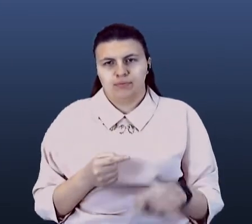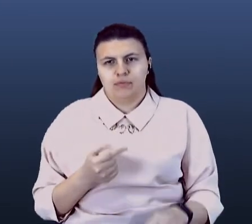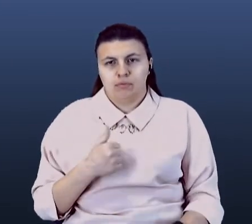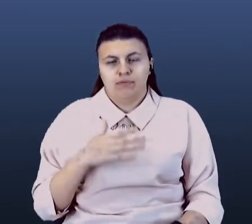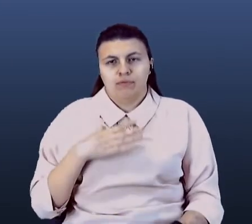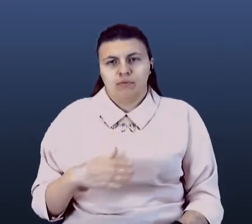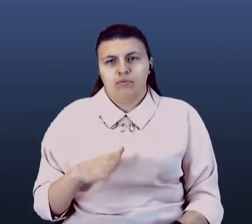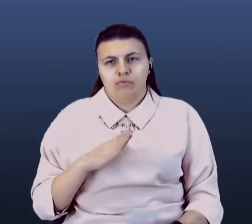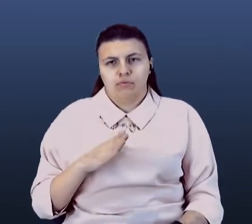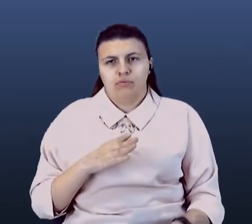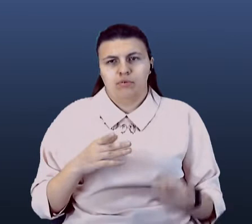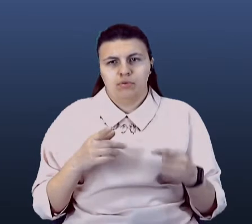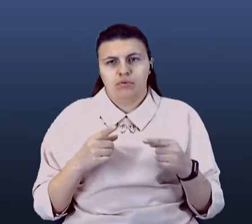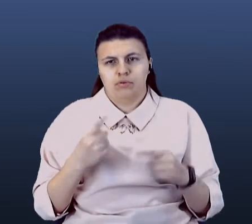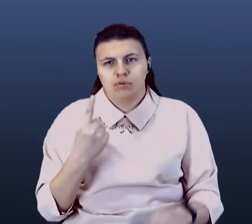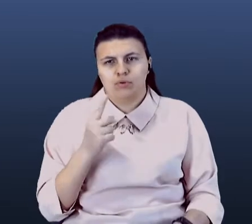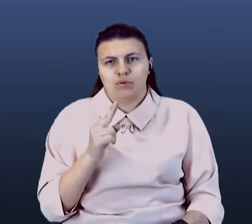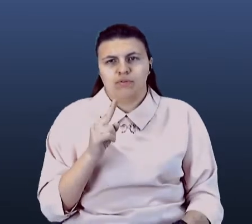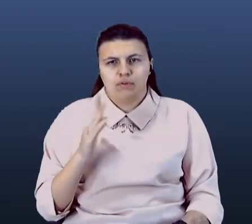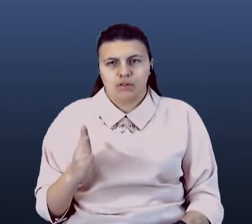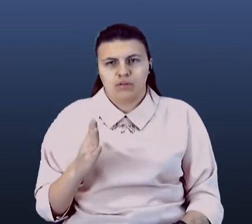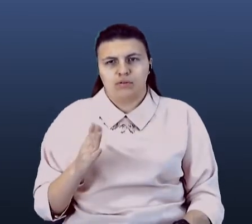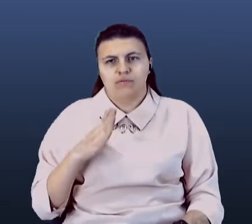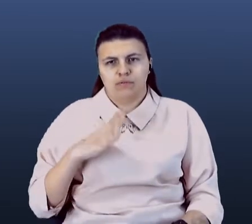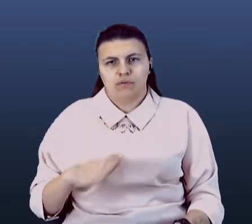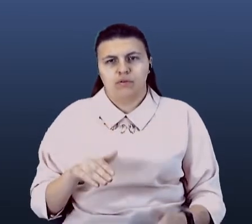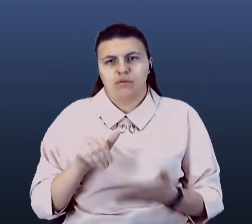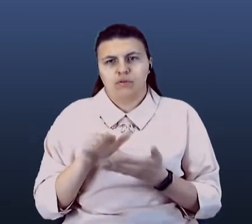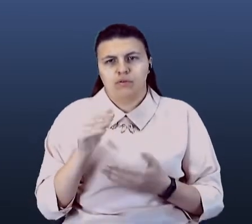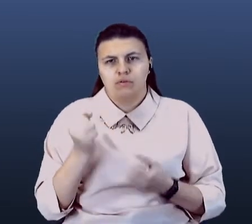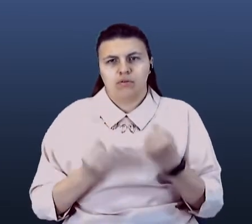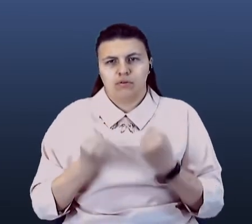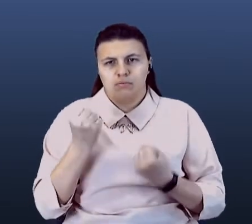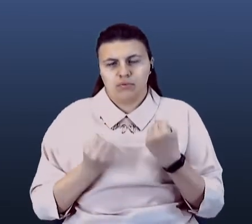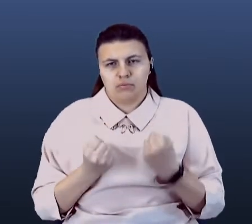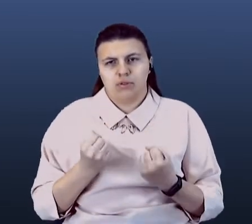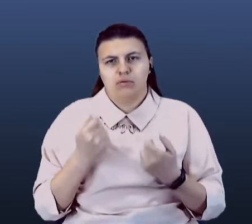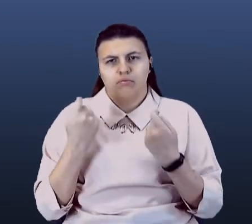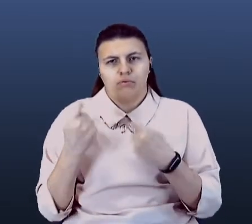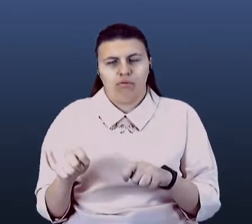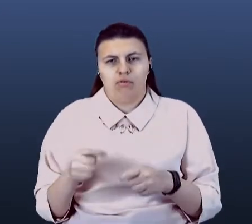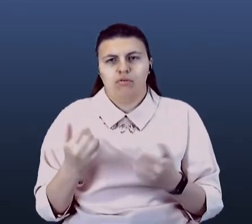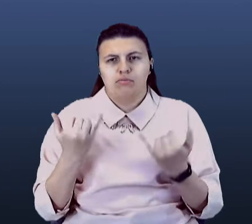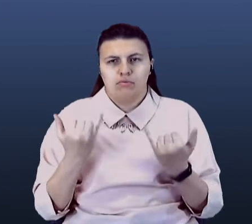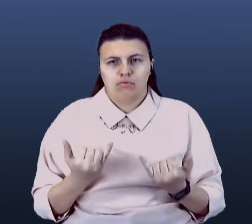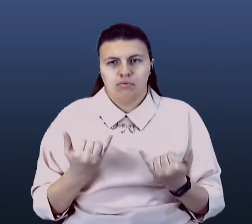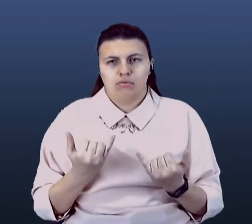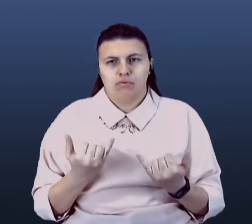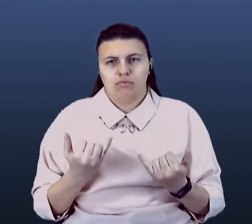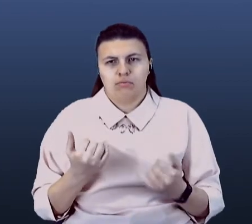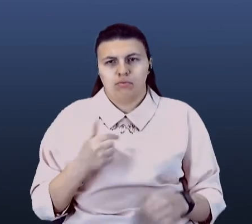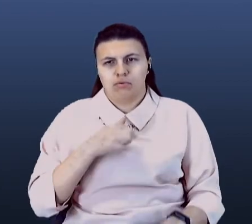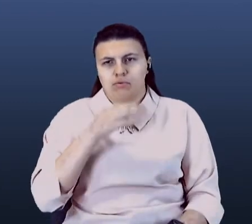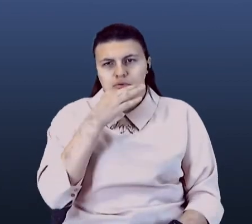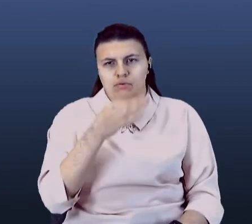'їхати з однієї квартири, ми були вниждені відказатися від автомобіля, грубою говоря, да? І на даний момент, я скажу чесно, наці